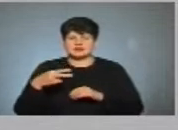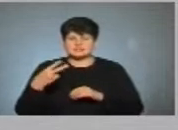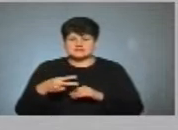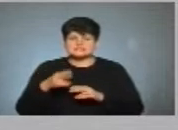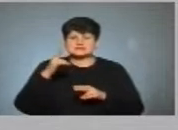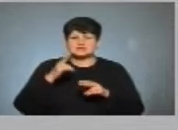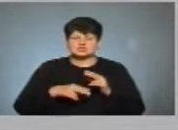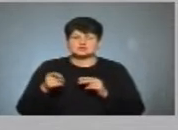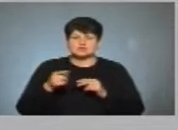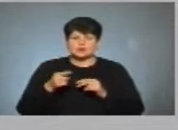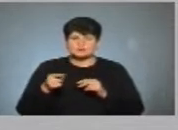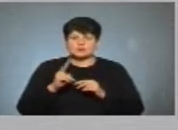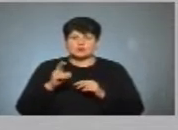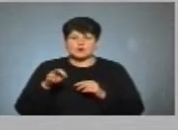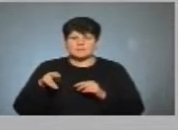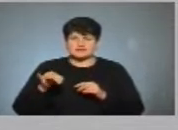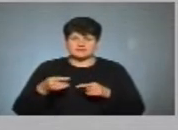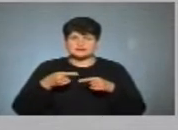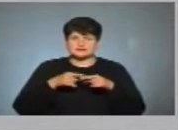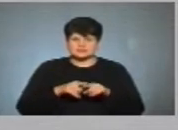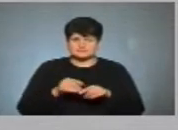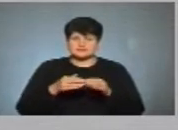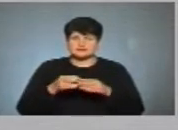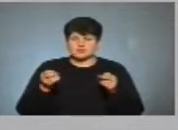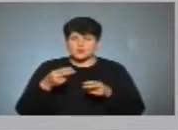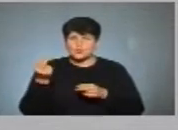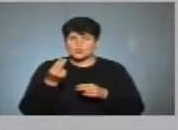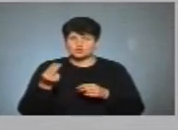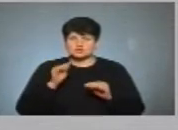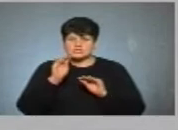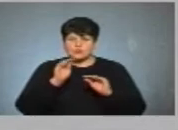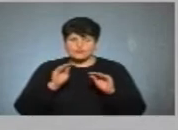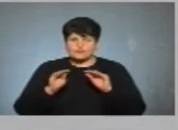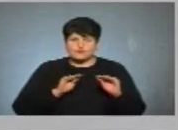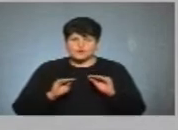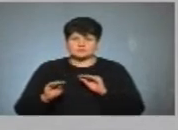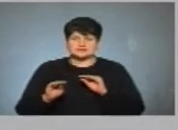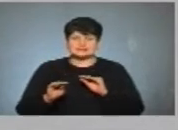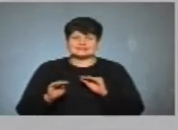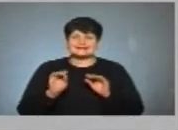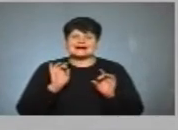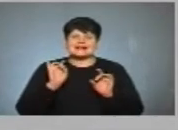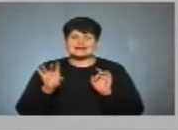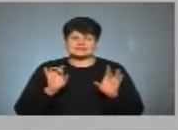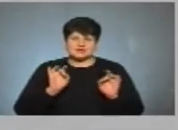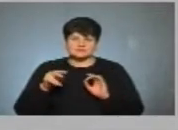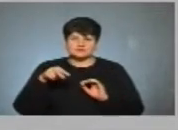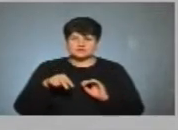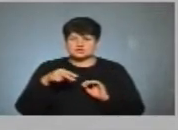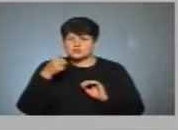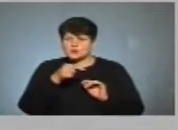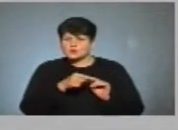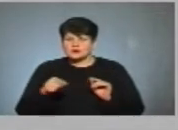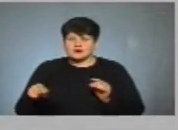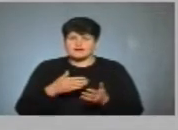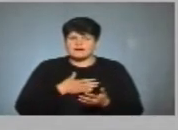Закінчила тернопільський кооперативний технікум за фахом художник, оформлювач, дизайнер з реклами. У 2000-х роках активна